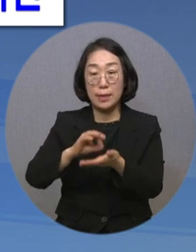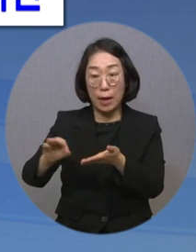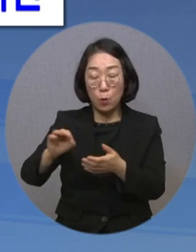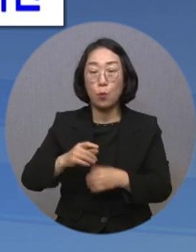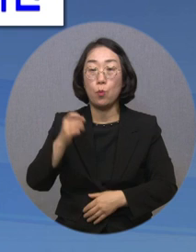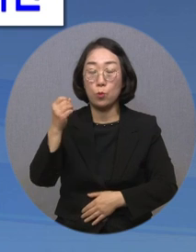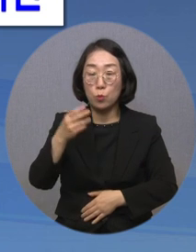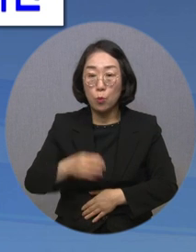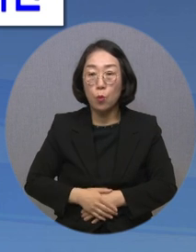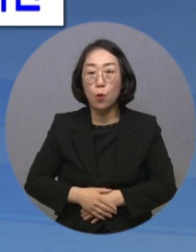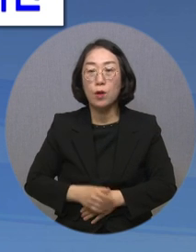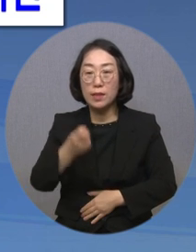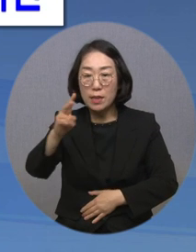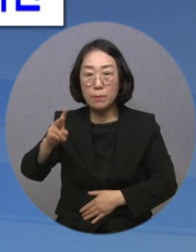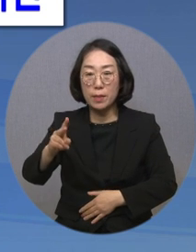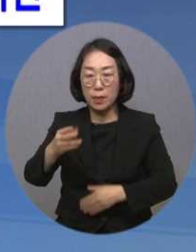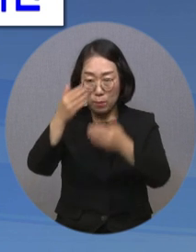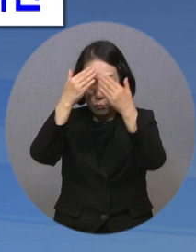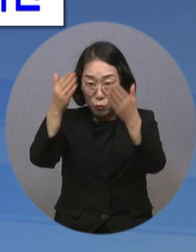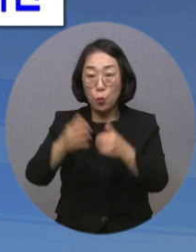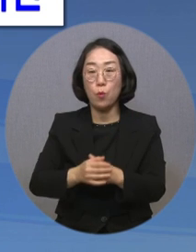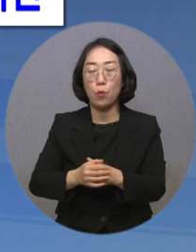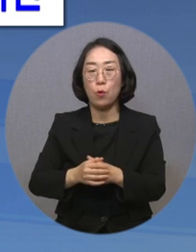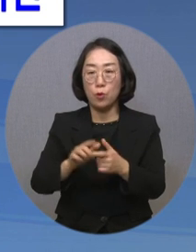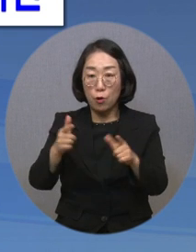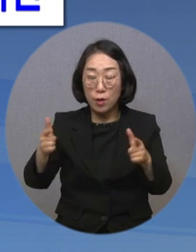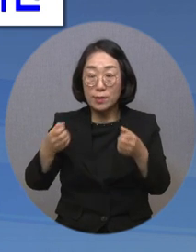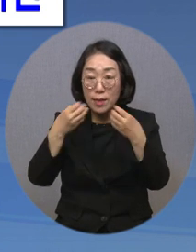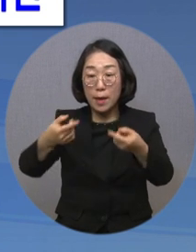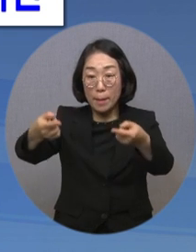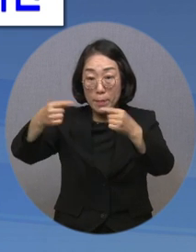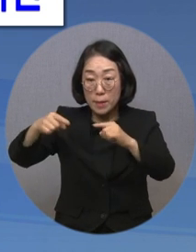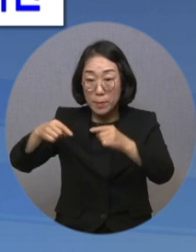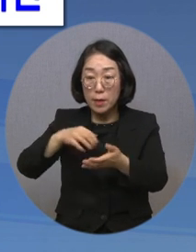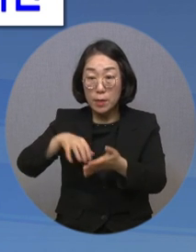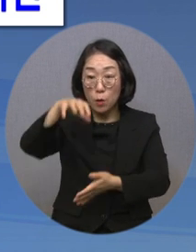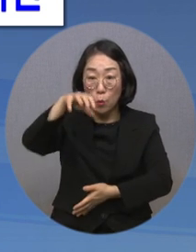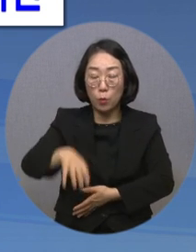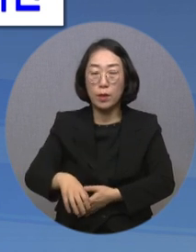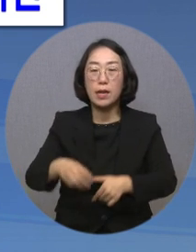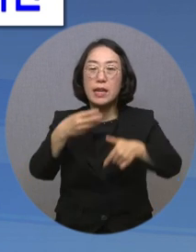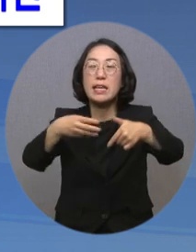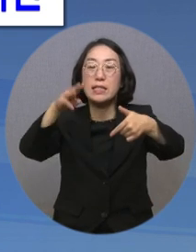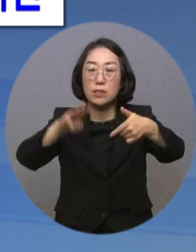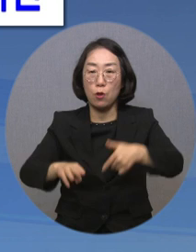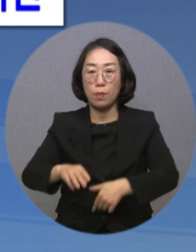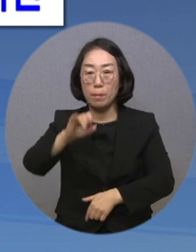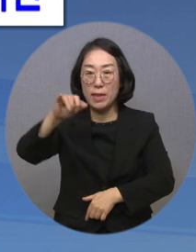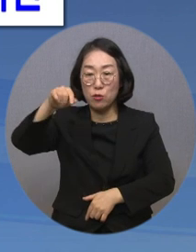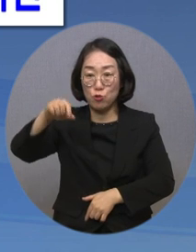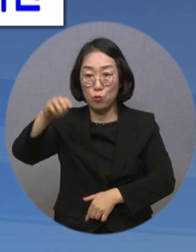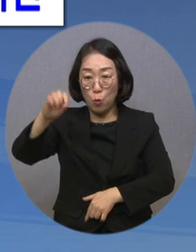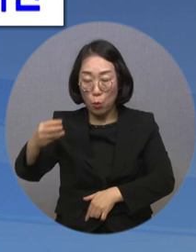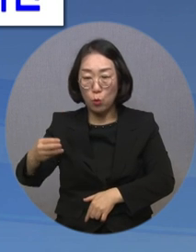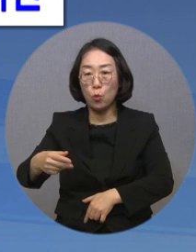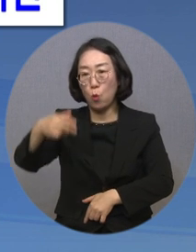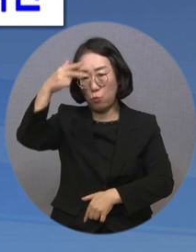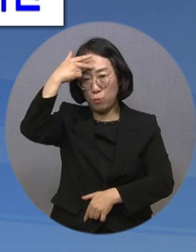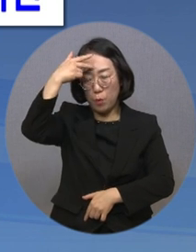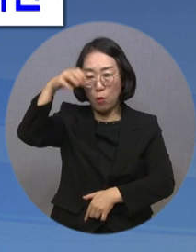면제사업 등의 순이며, 신규 수급자가 많은 지역은 인천광역시 미추홀구, 인천광역시 부평구,